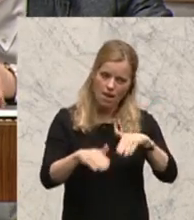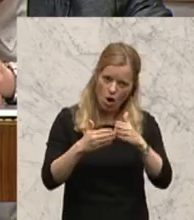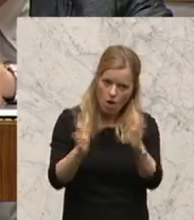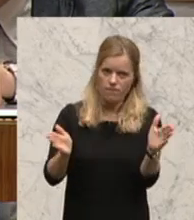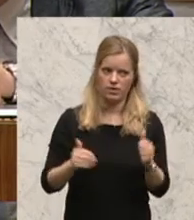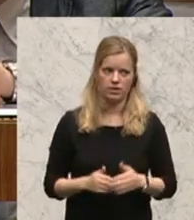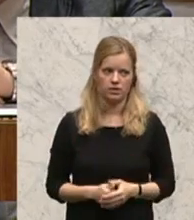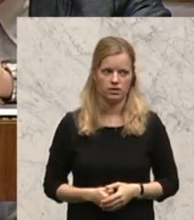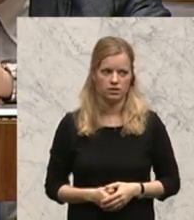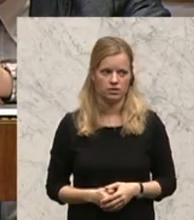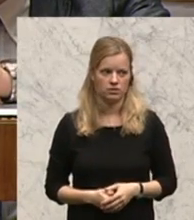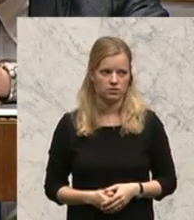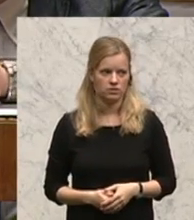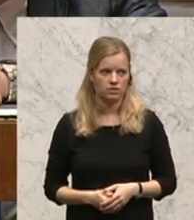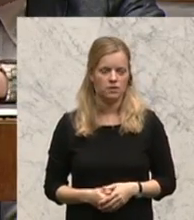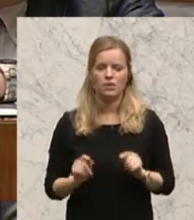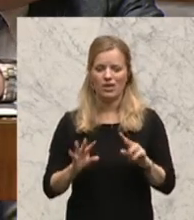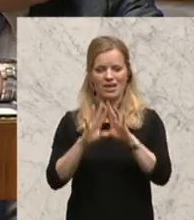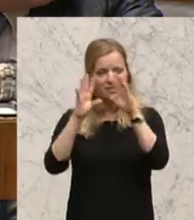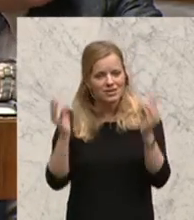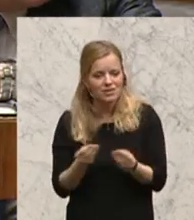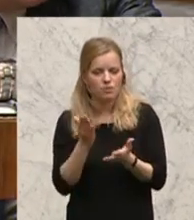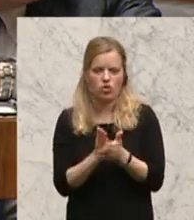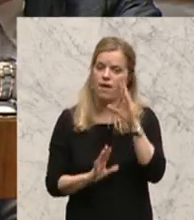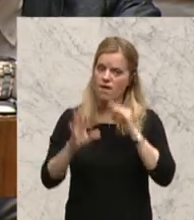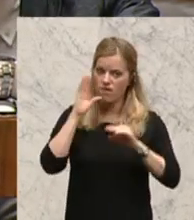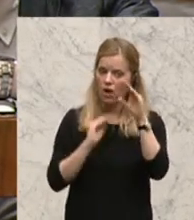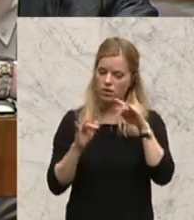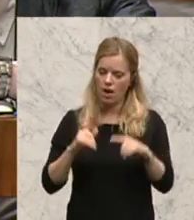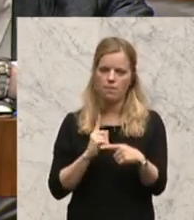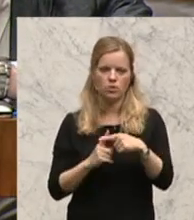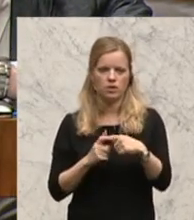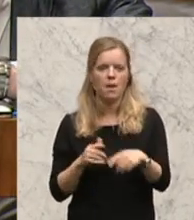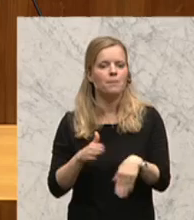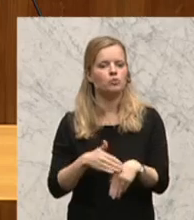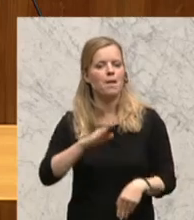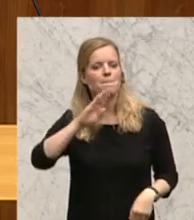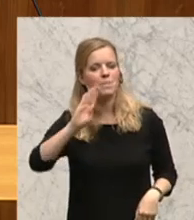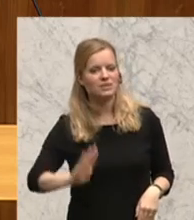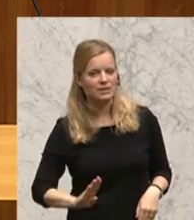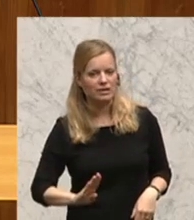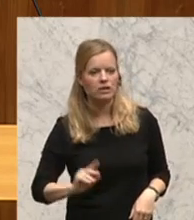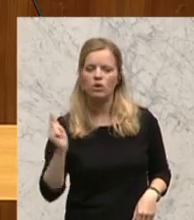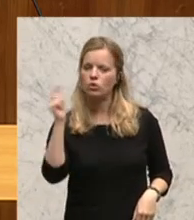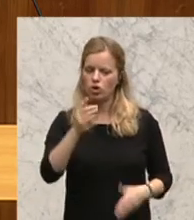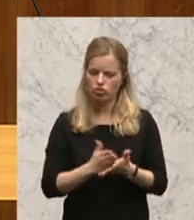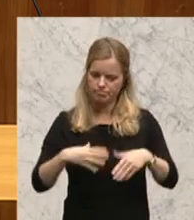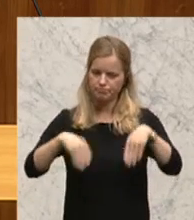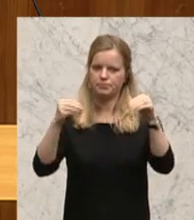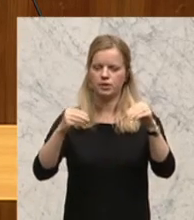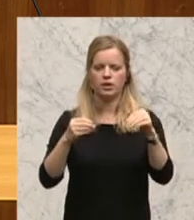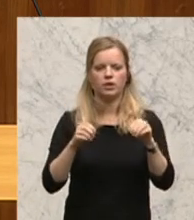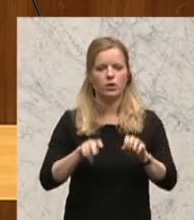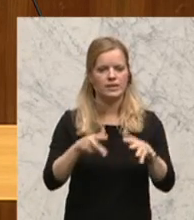es auch insgesamt Erfahrungen, die positiv sind. Da in Brasilien wurde das schon gestartet, im Jahr 1988, im Porto